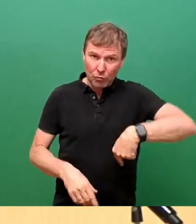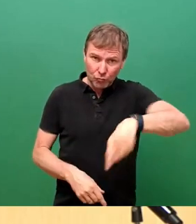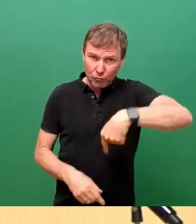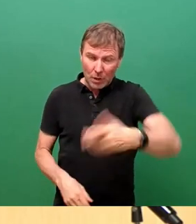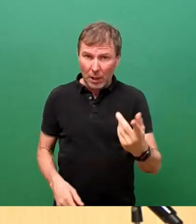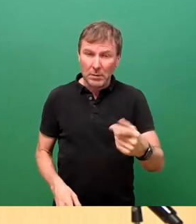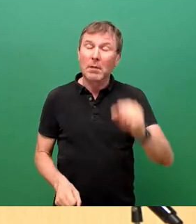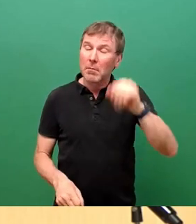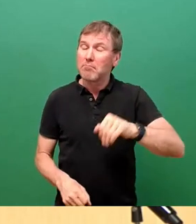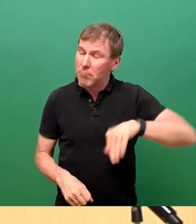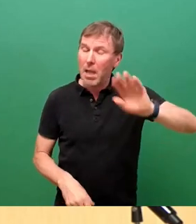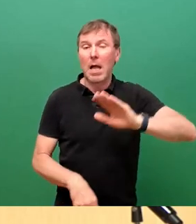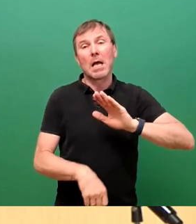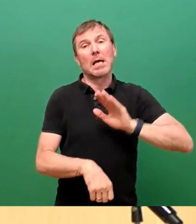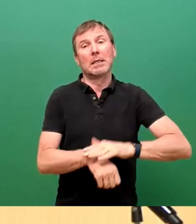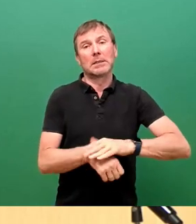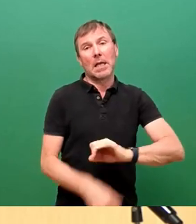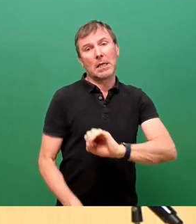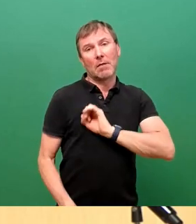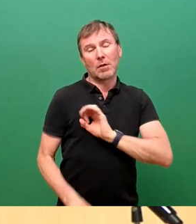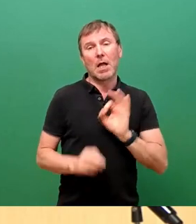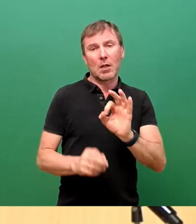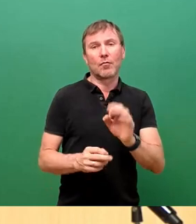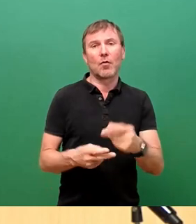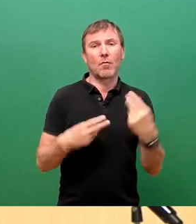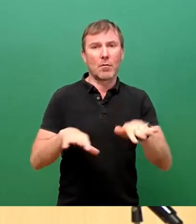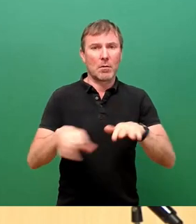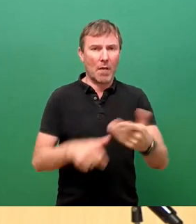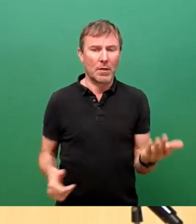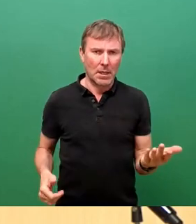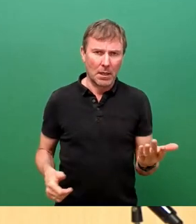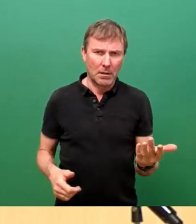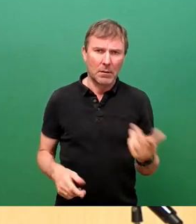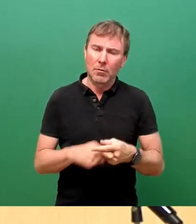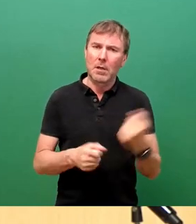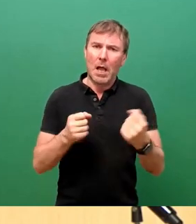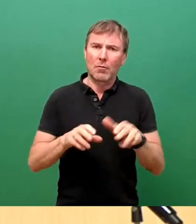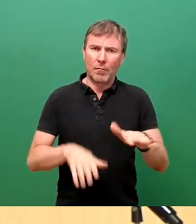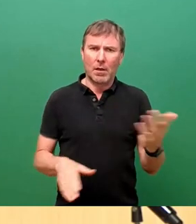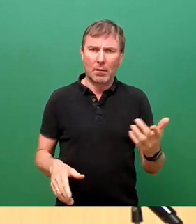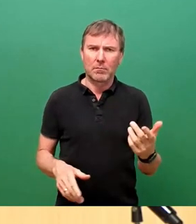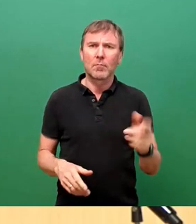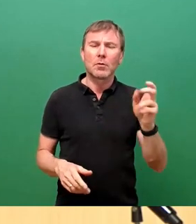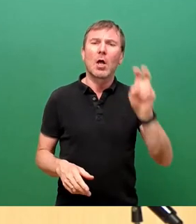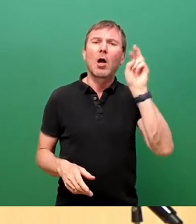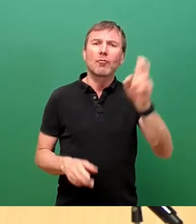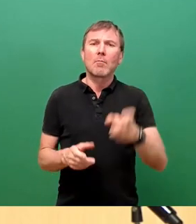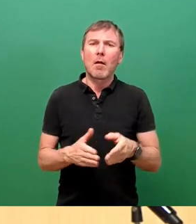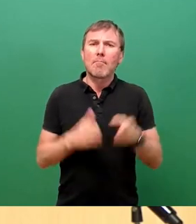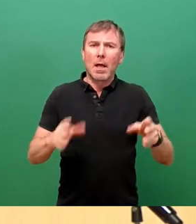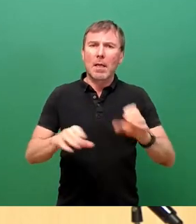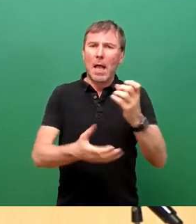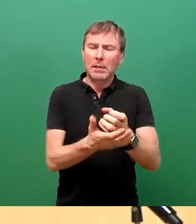Zeitgewinne für ÖPNV und Autoverkehr generiert werden. Von den Vorteilen einsatzbreiterer Stadtbahnwagen noch gar nicht gesprochen. Danke.